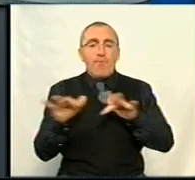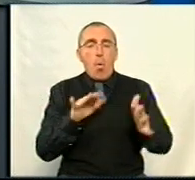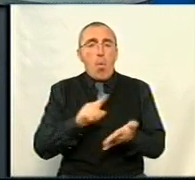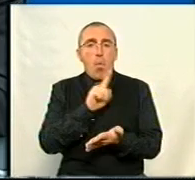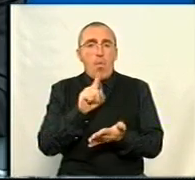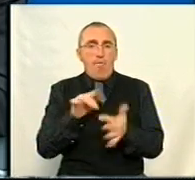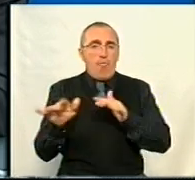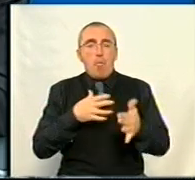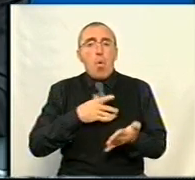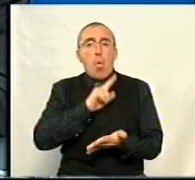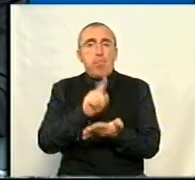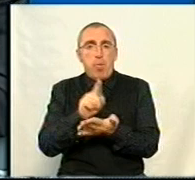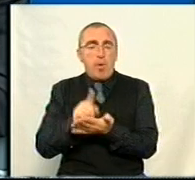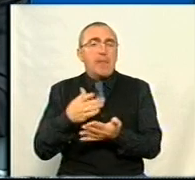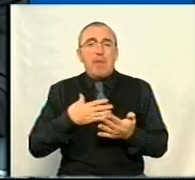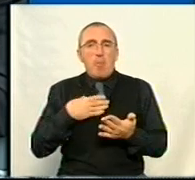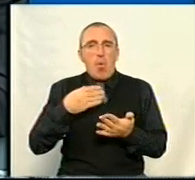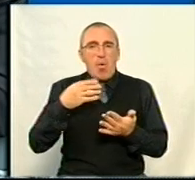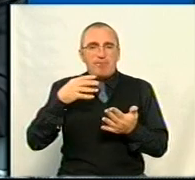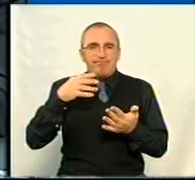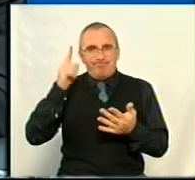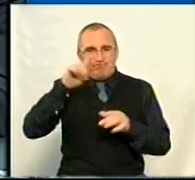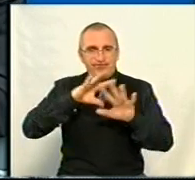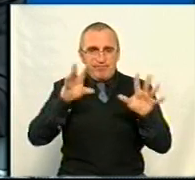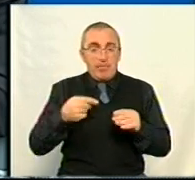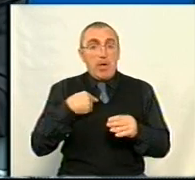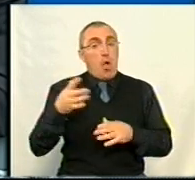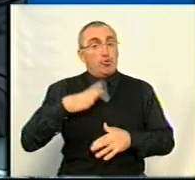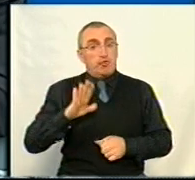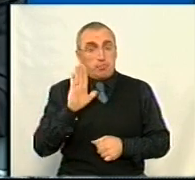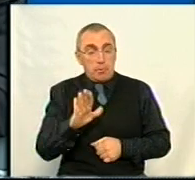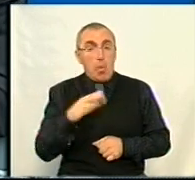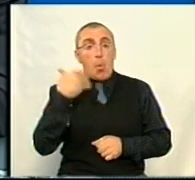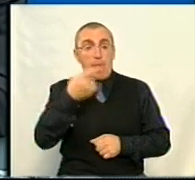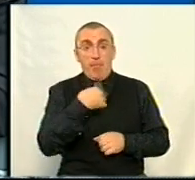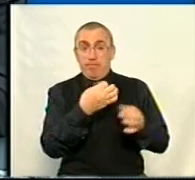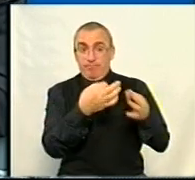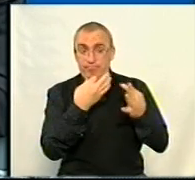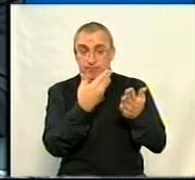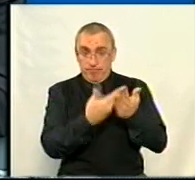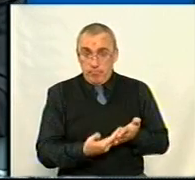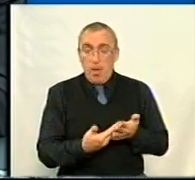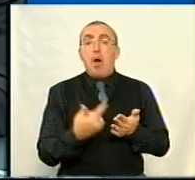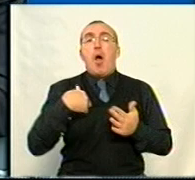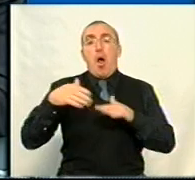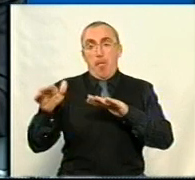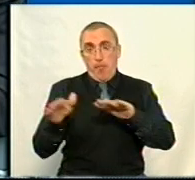обов'язок і не моя компетенція. Я радше зачекаю, коли вони мені доповідатимуть, а тоді вже